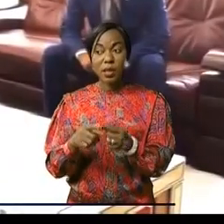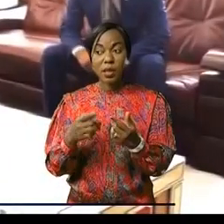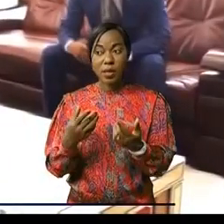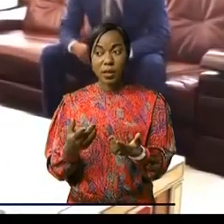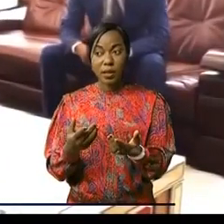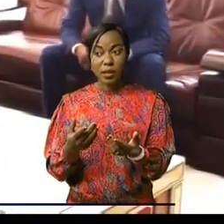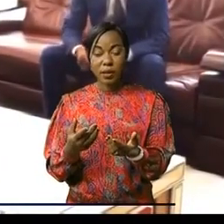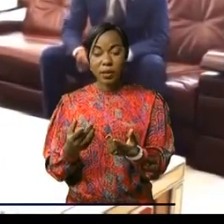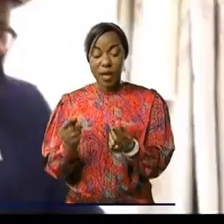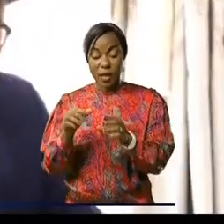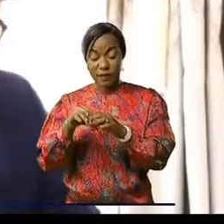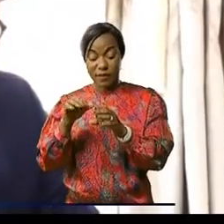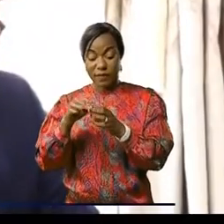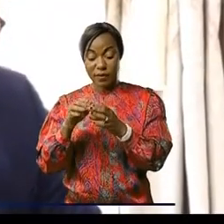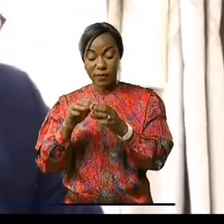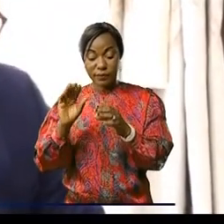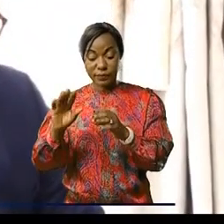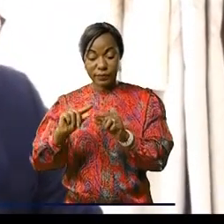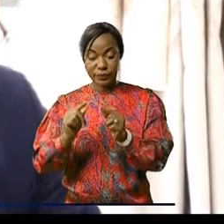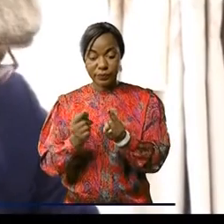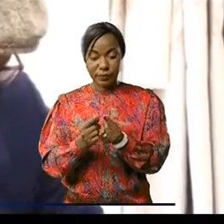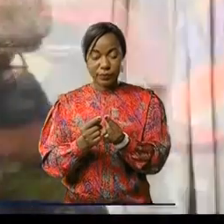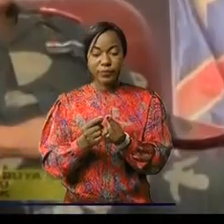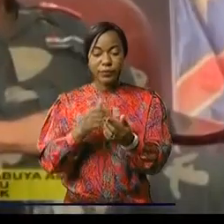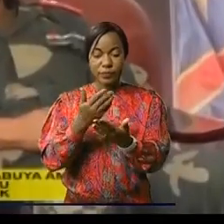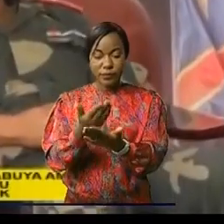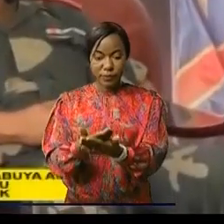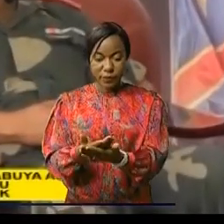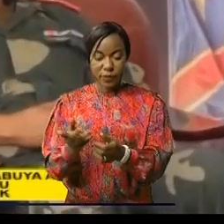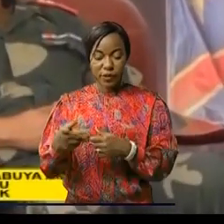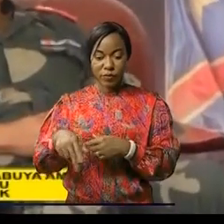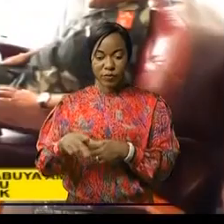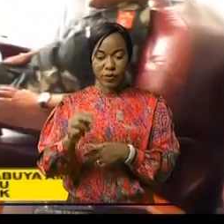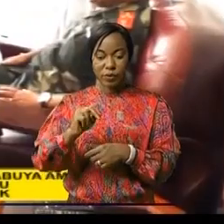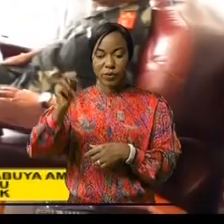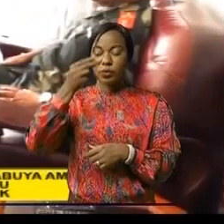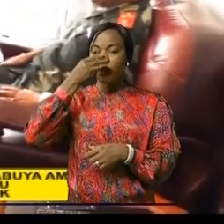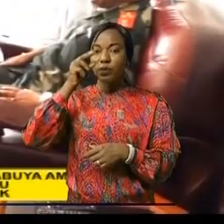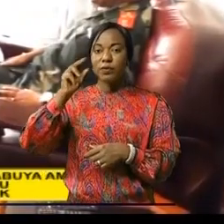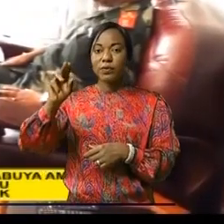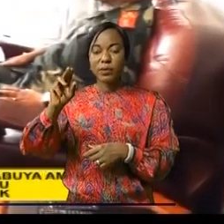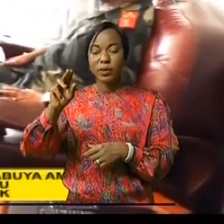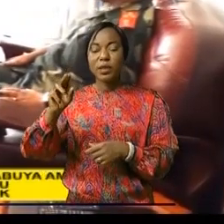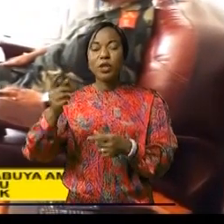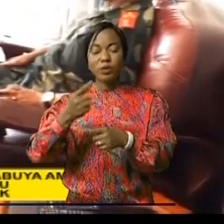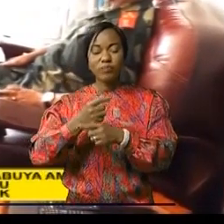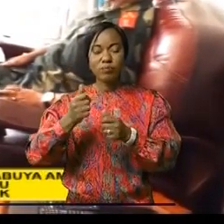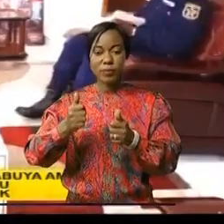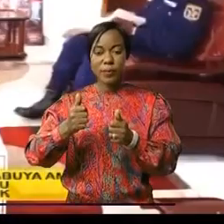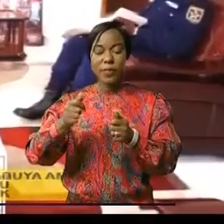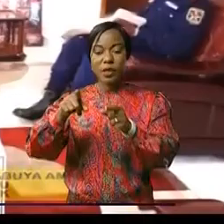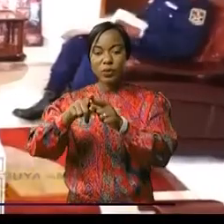avec son équipe, cet homme politique est arrivé en province du Dorquivou après un séjour fructueux en